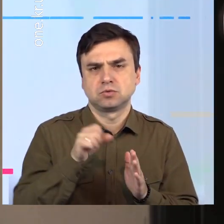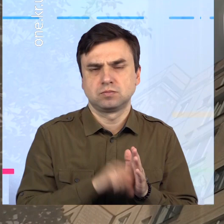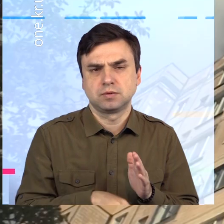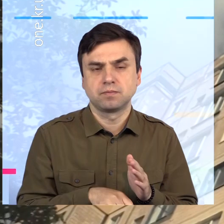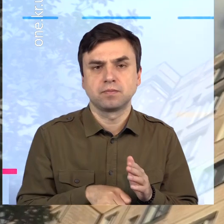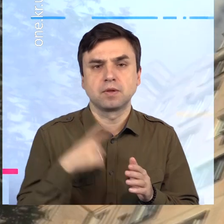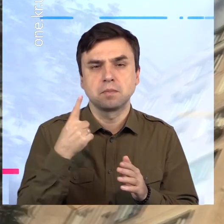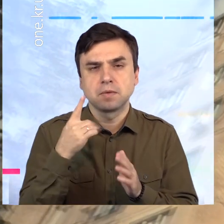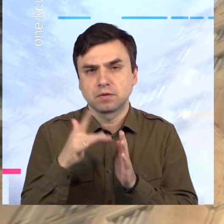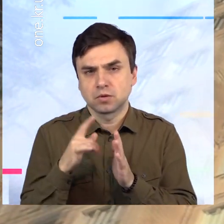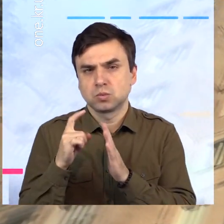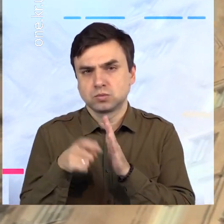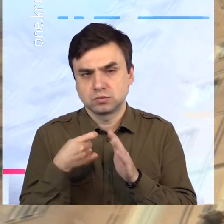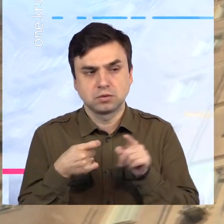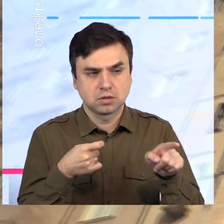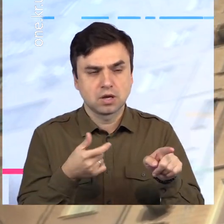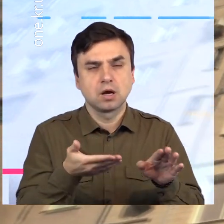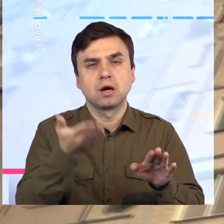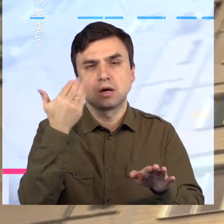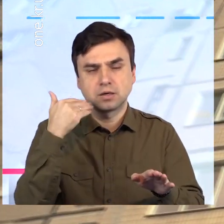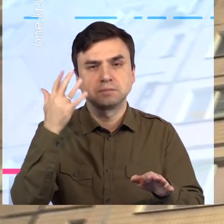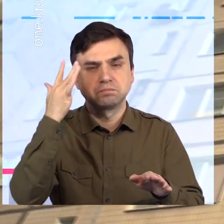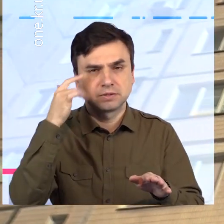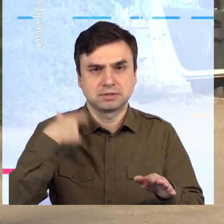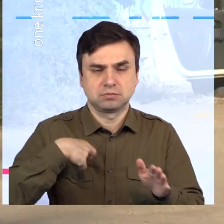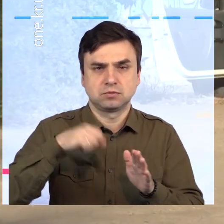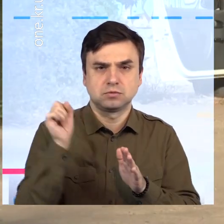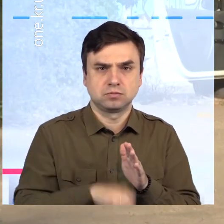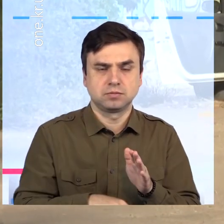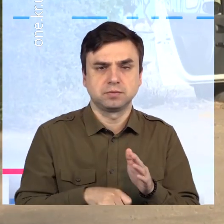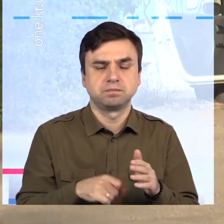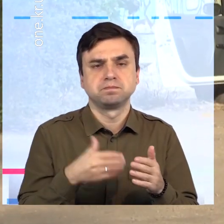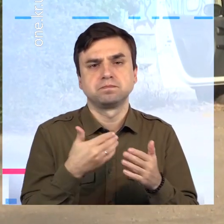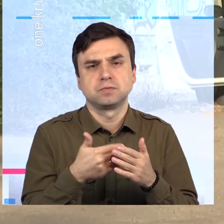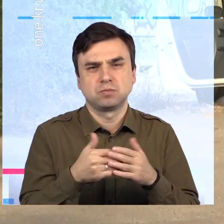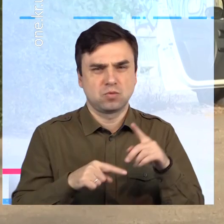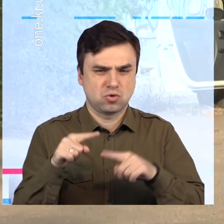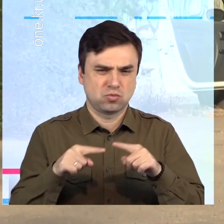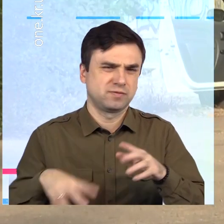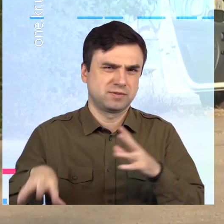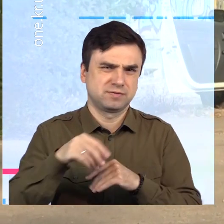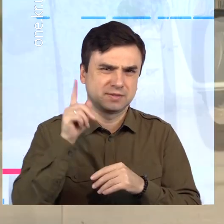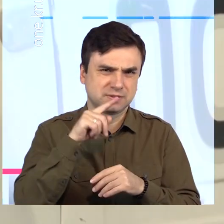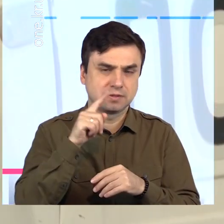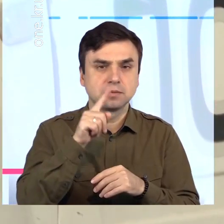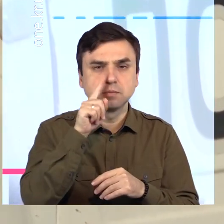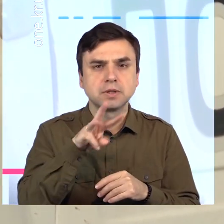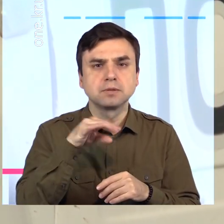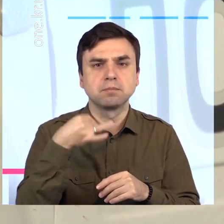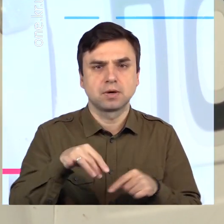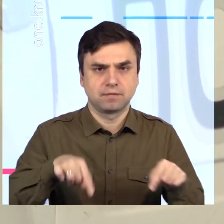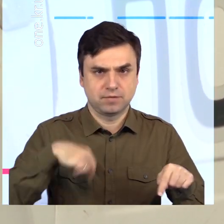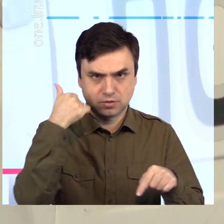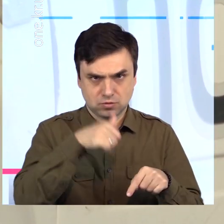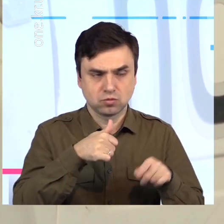містянин вже намагався звести рахунки з життям. Остання спроба самогубства, про яку знали родичі, була у травні цього